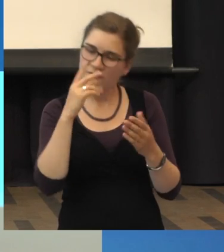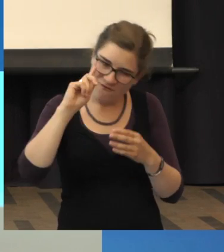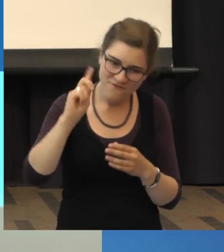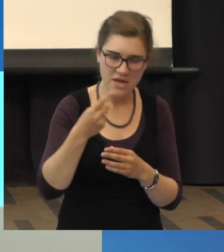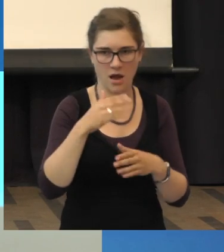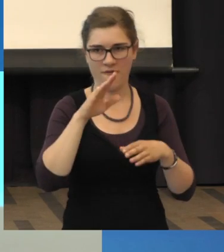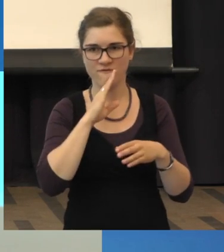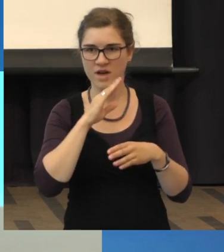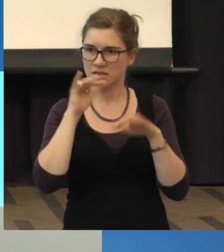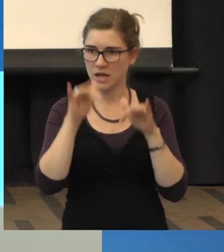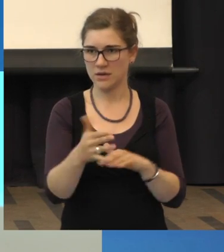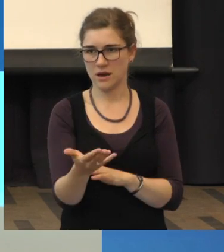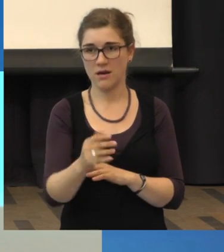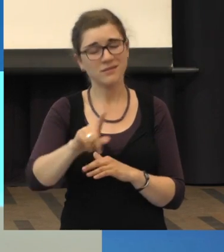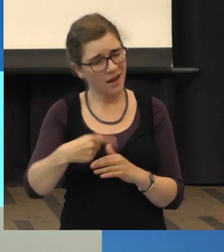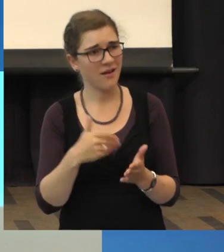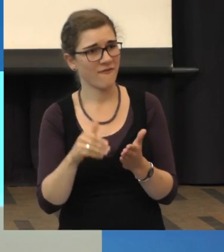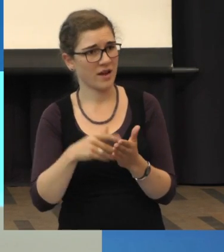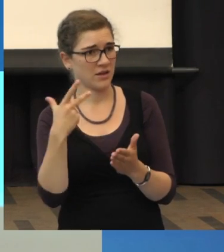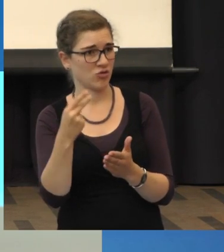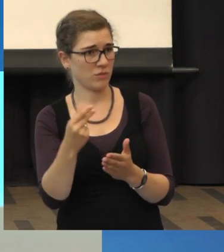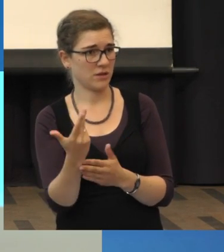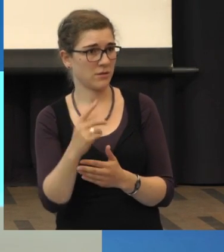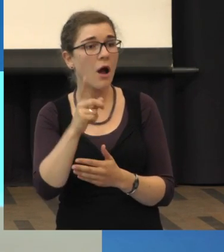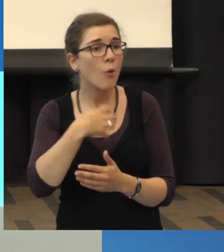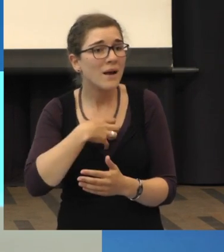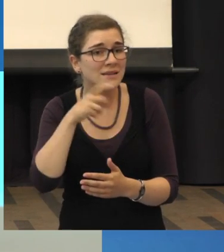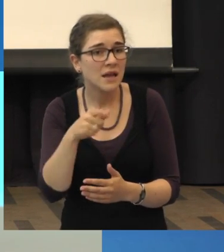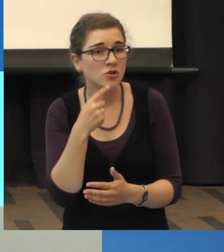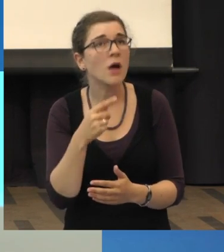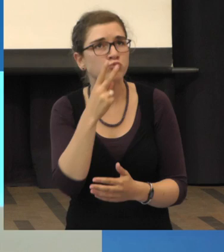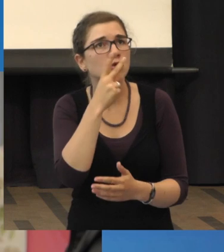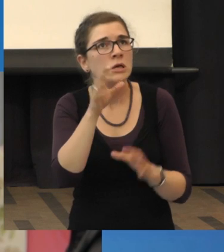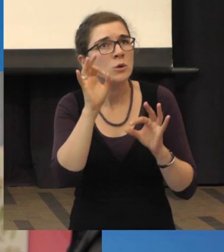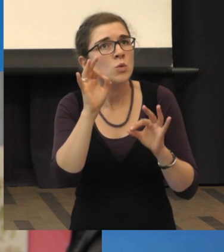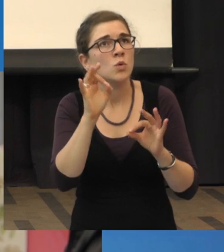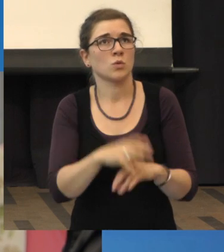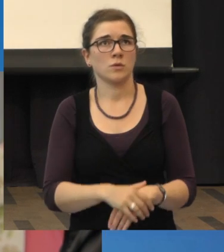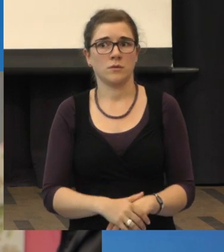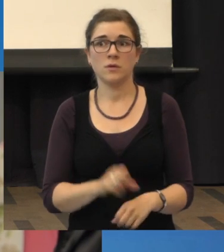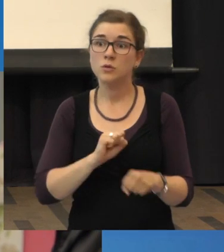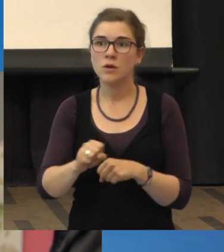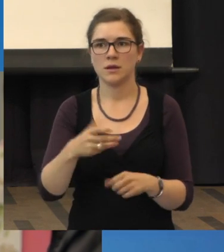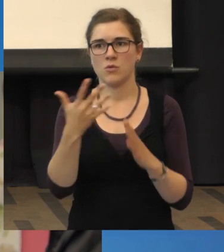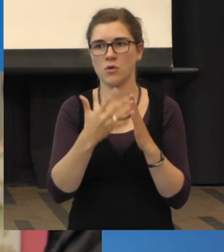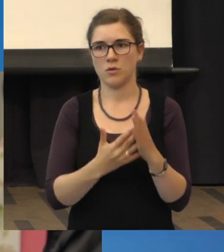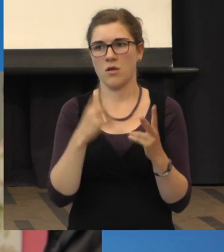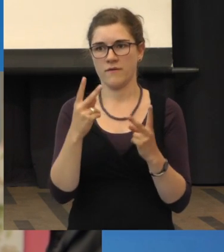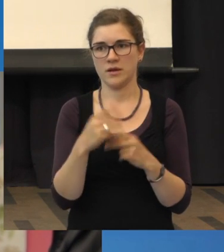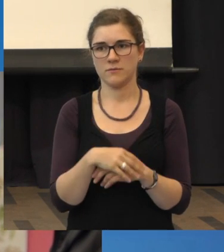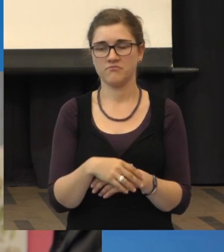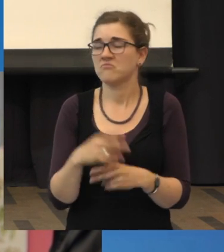Dann muss man weiterspritzen, auch wenn der Patient noch sagt, ich sehe noch gut. Ich lasse das sowieso im Klinikum immer